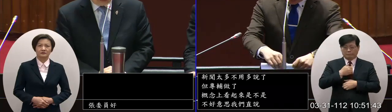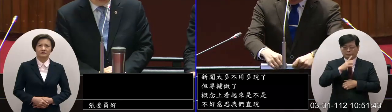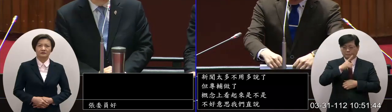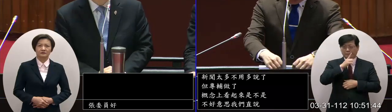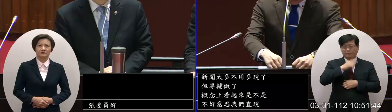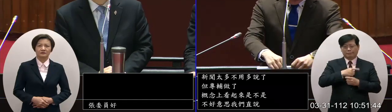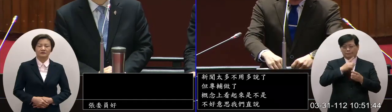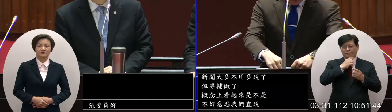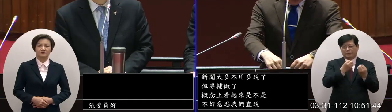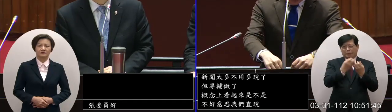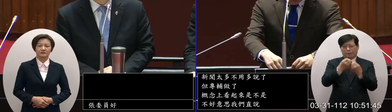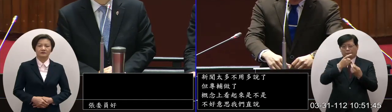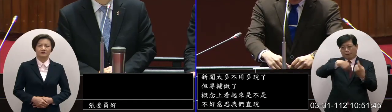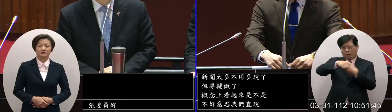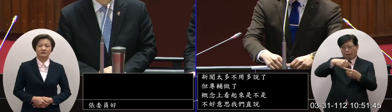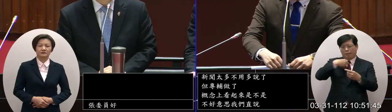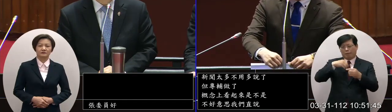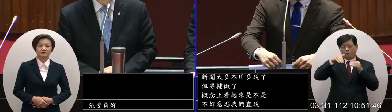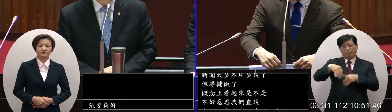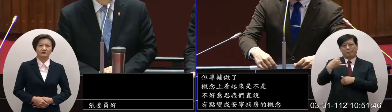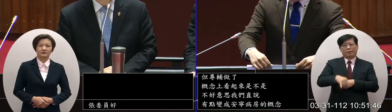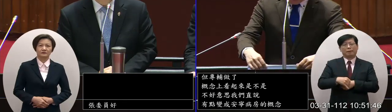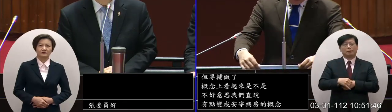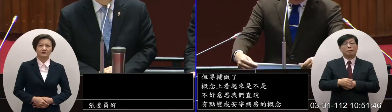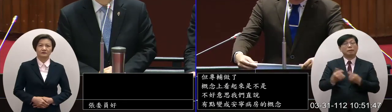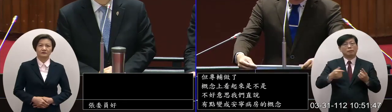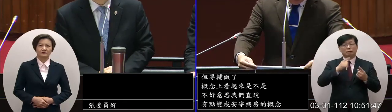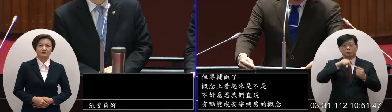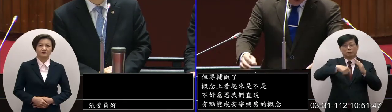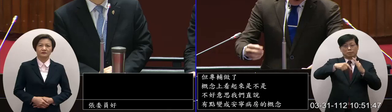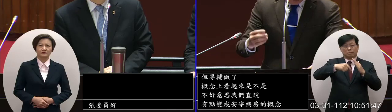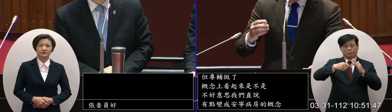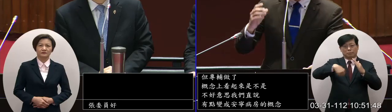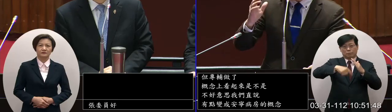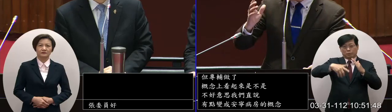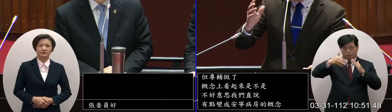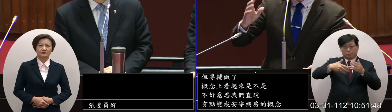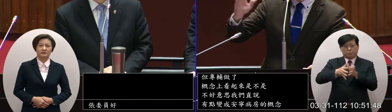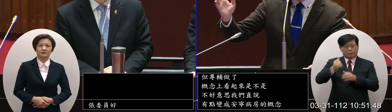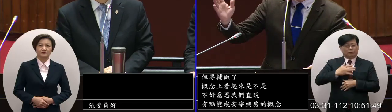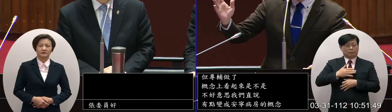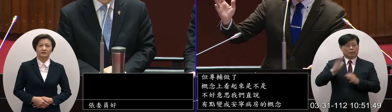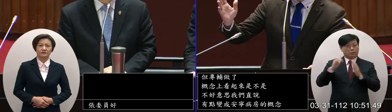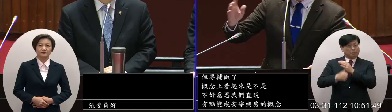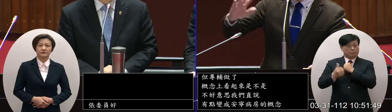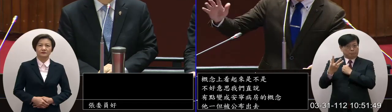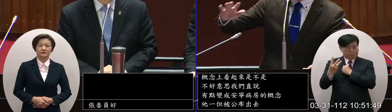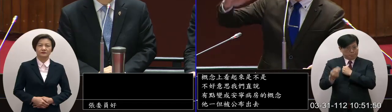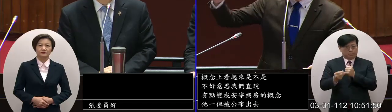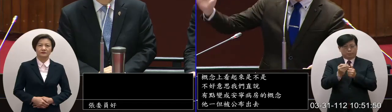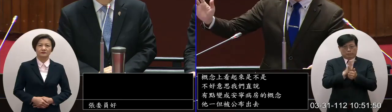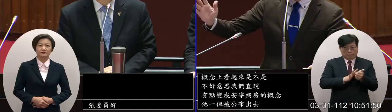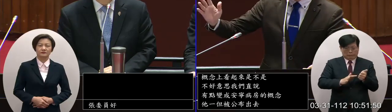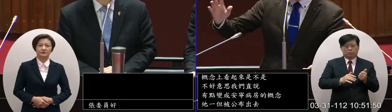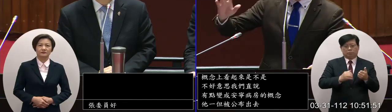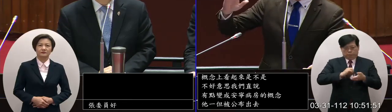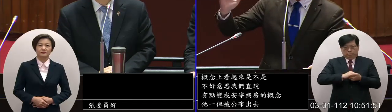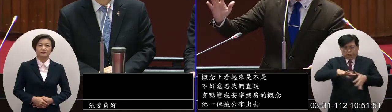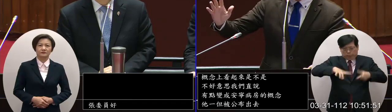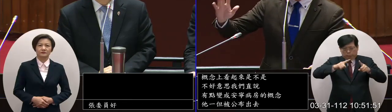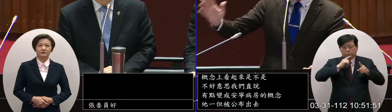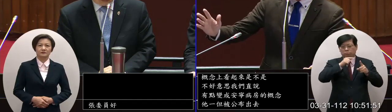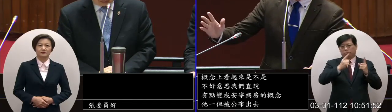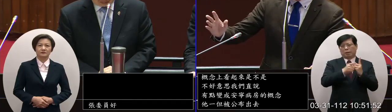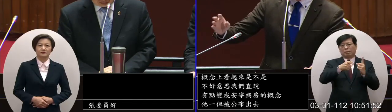一個惡性循環其實我想院長跟部長也很理解當這些少子的話衝擊的這些第一波都是這些失效